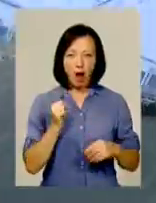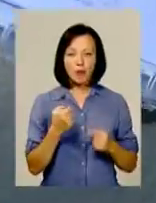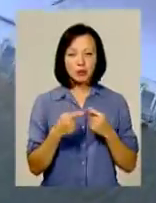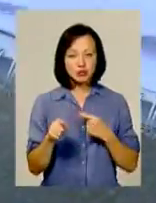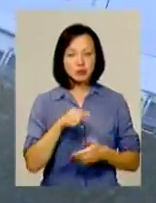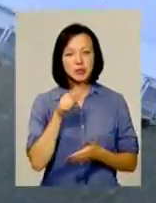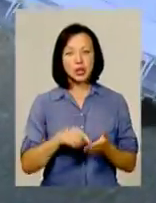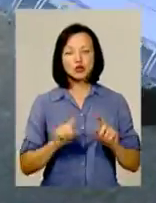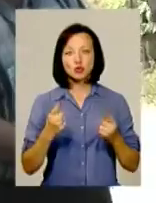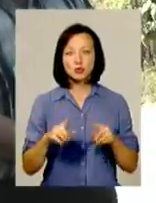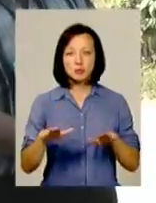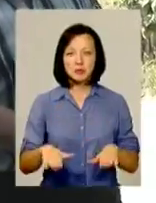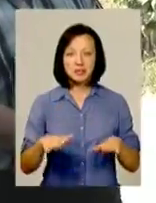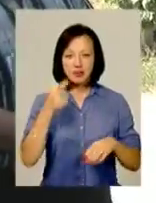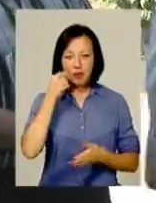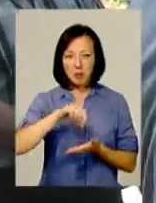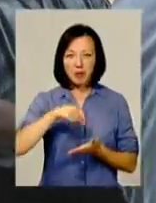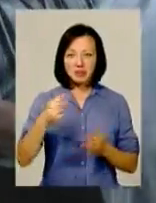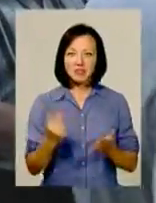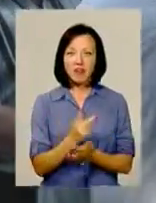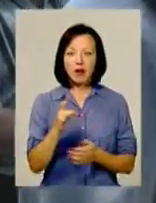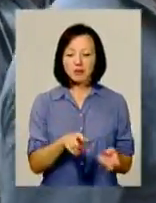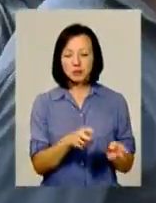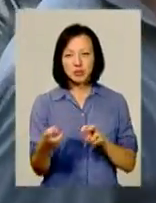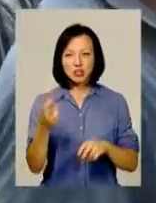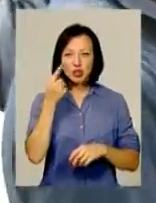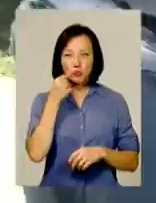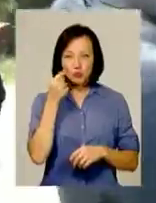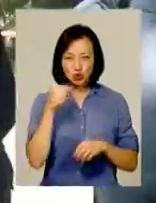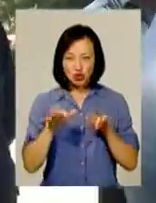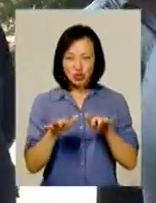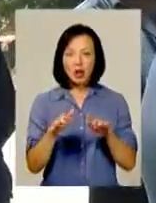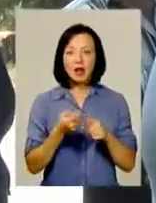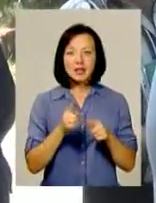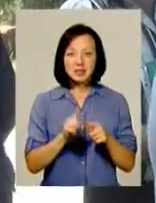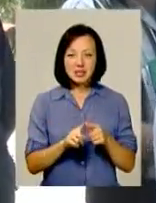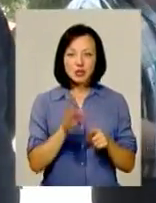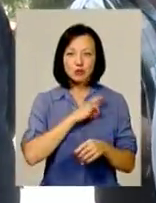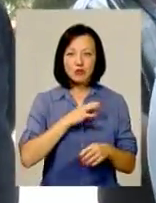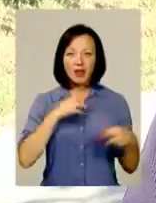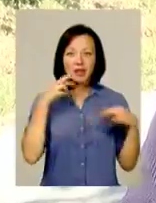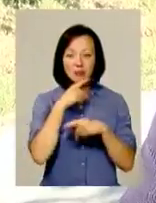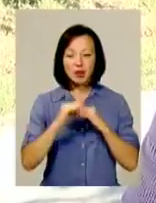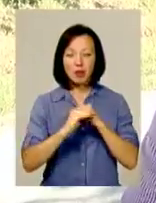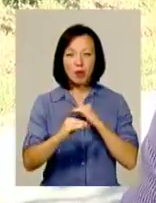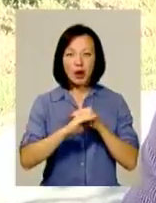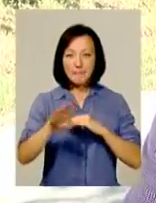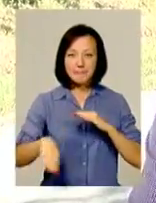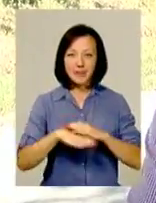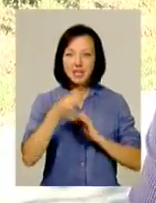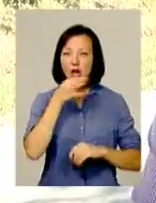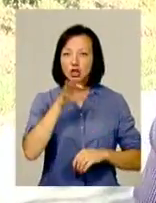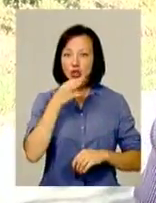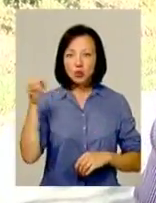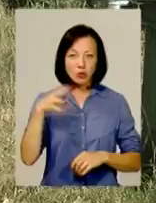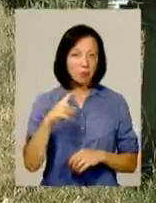іншого питання, чому в місцевих пасічників двічі спостерігався падіж бджіл, після застосування отруту хімікатів на полях під соняшником, то, каже,